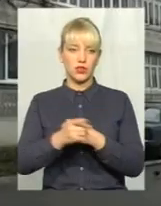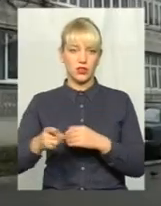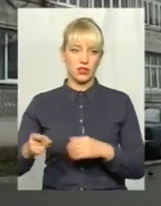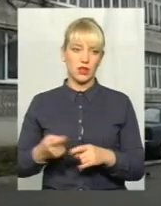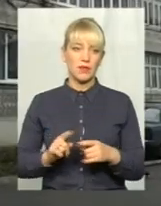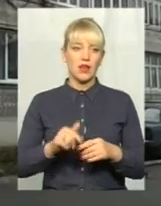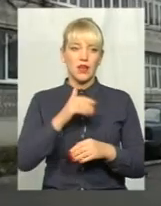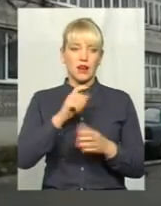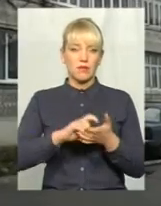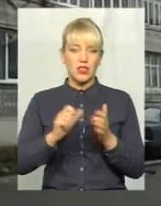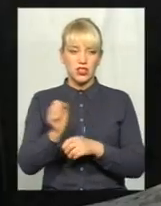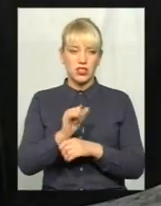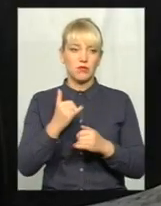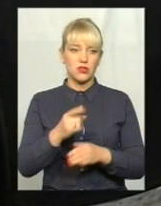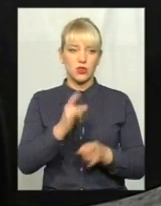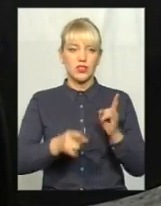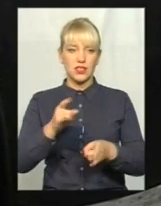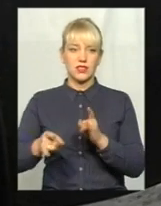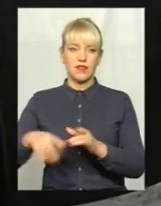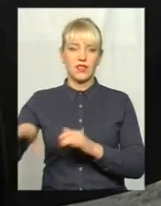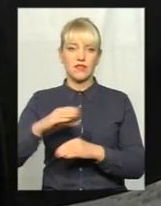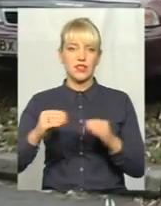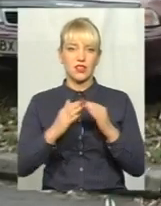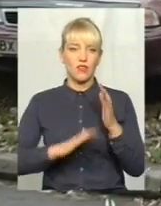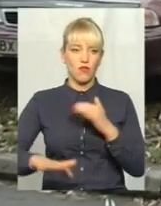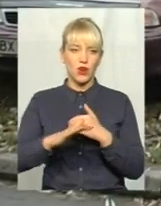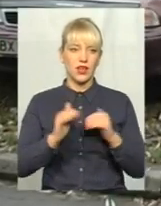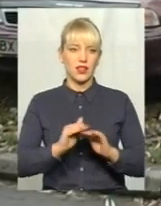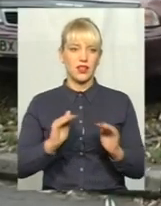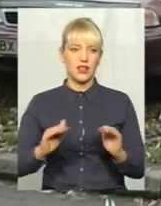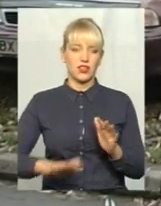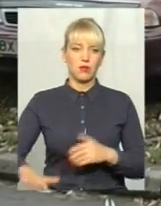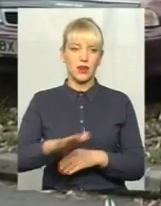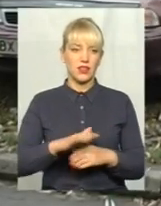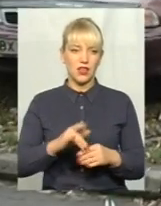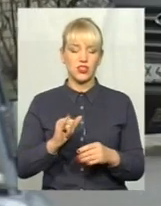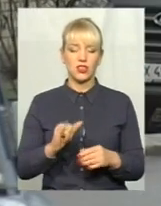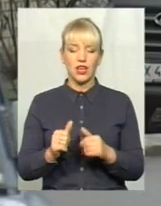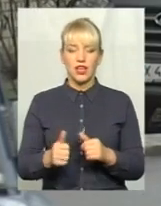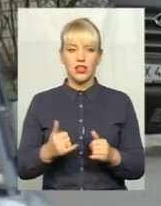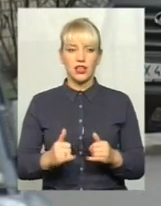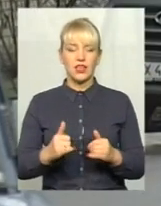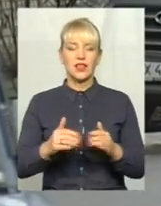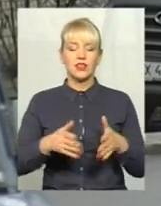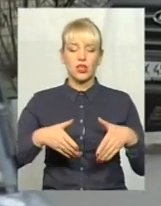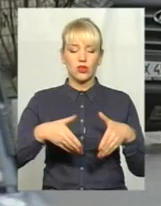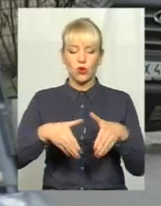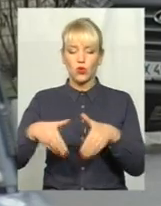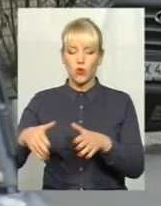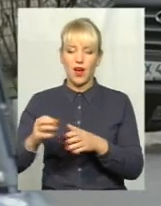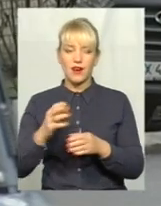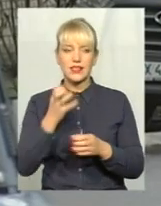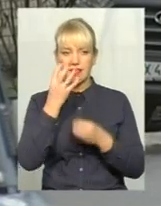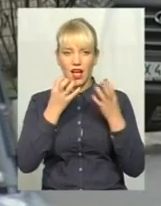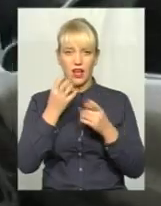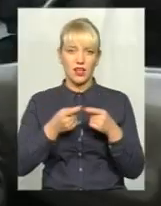будинків. Машинами сьогодні заставлені усі двори, дитячі майданчики, узбіччя і навіть тротуари з газонами. Водії скаржаться на